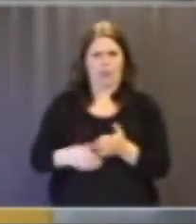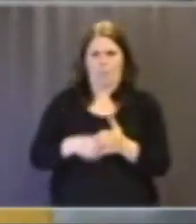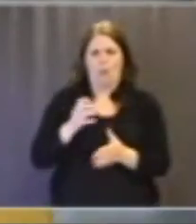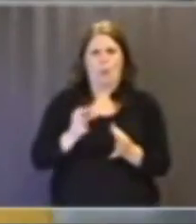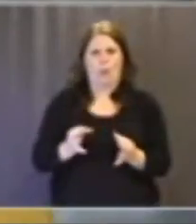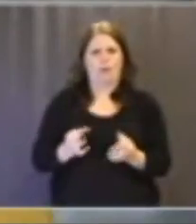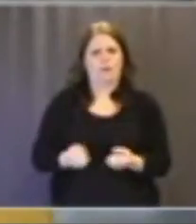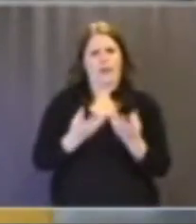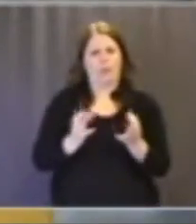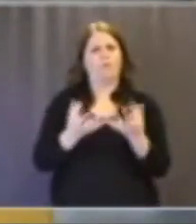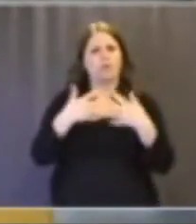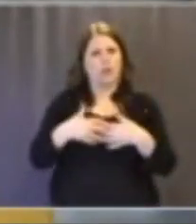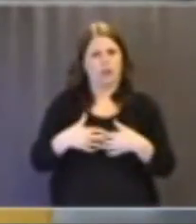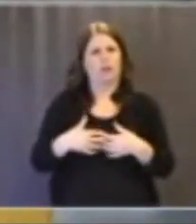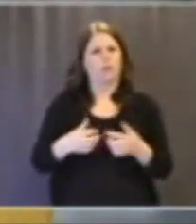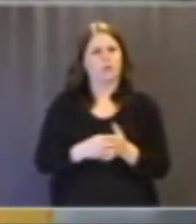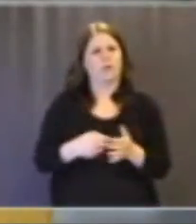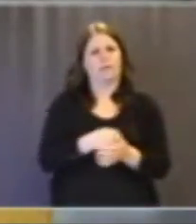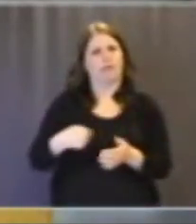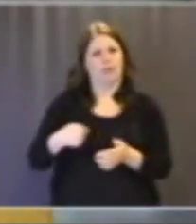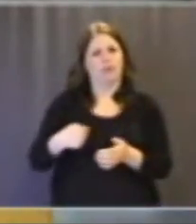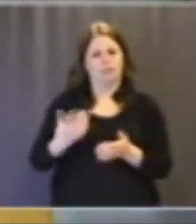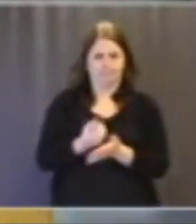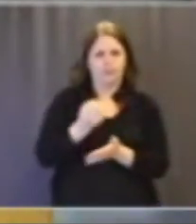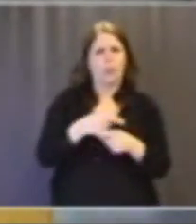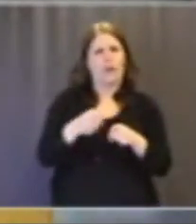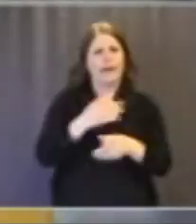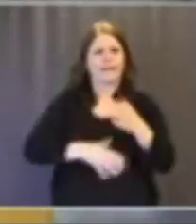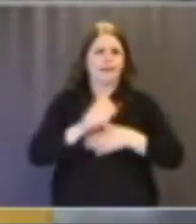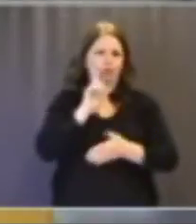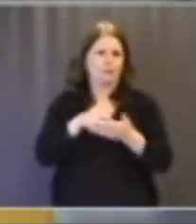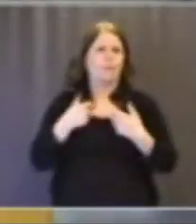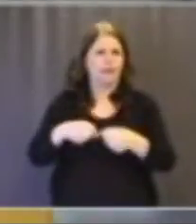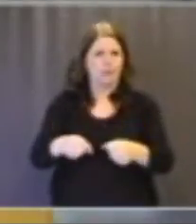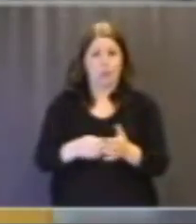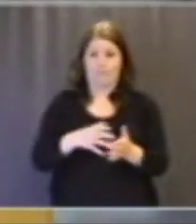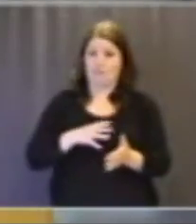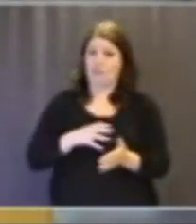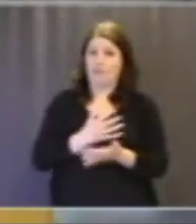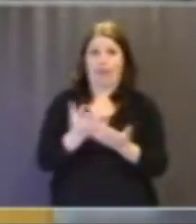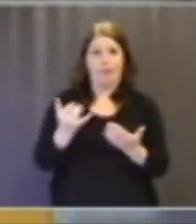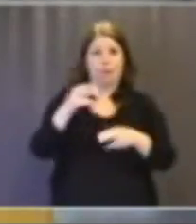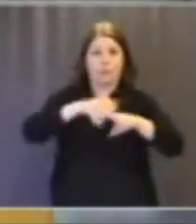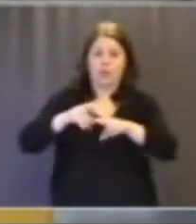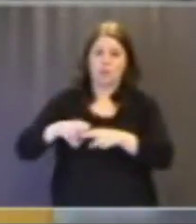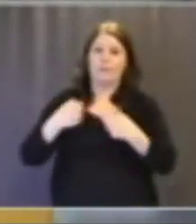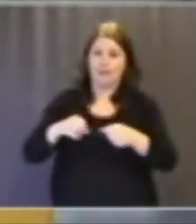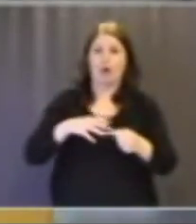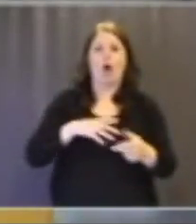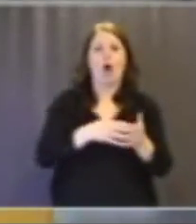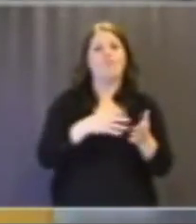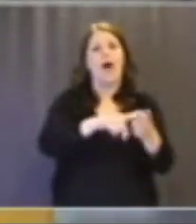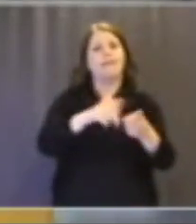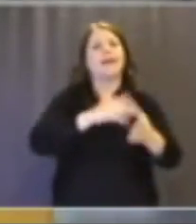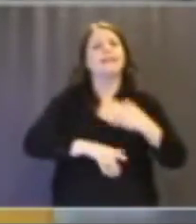går till för att få tag i olika intressenter för att gå vidare. Det finns faktiskt flera flygplatser ute i Europa som drivs av andra intressenter och